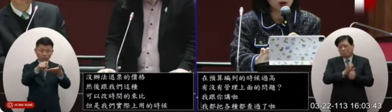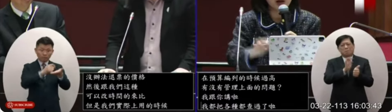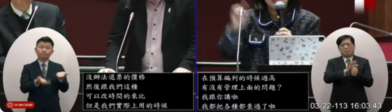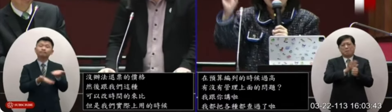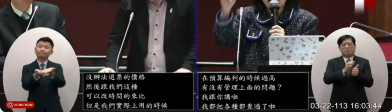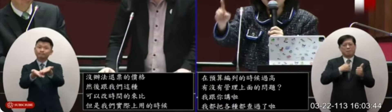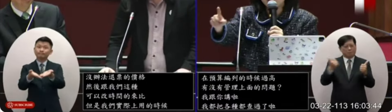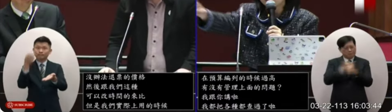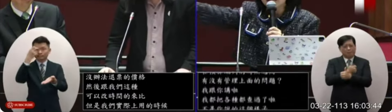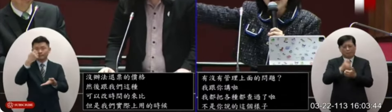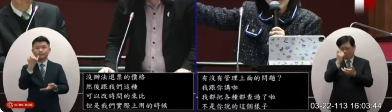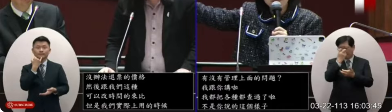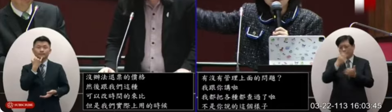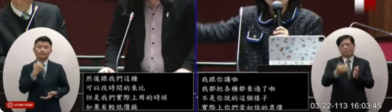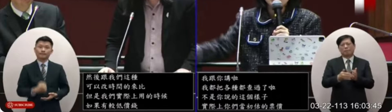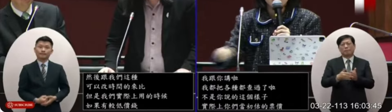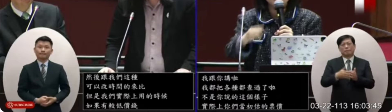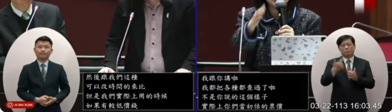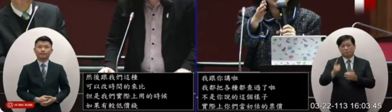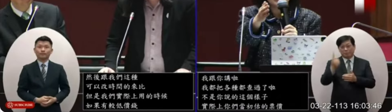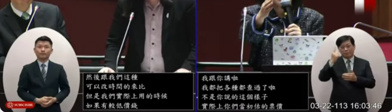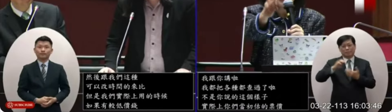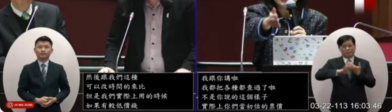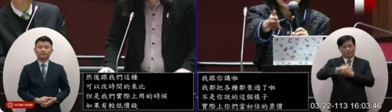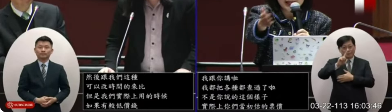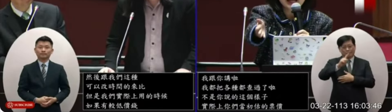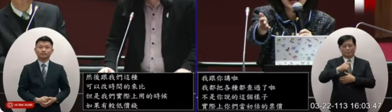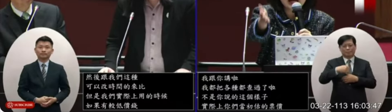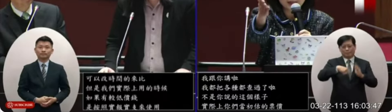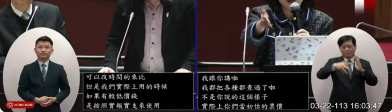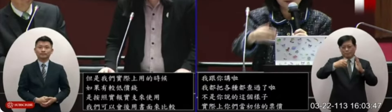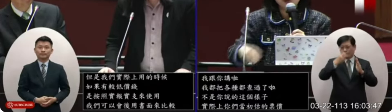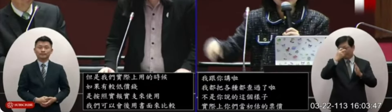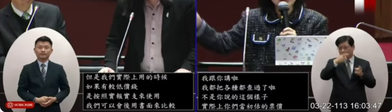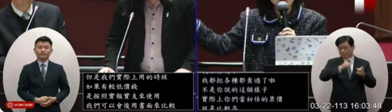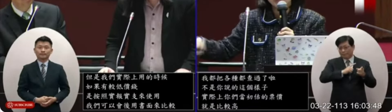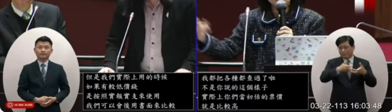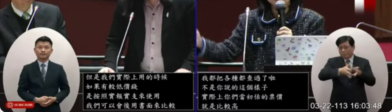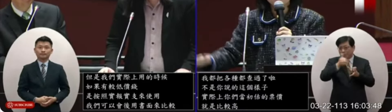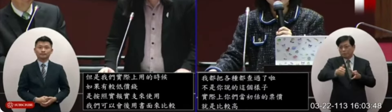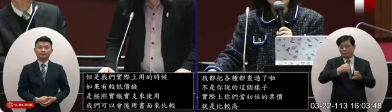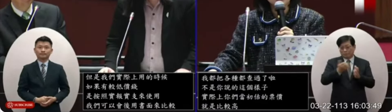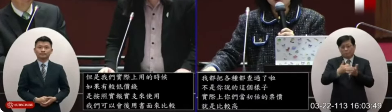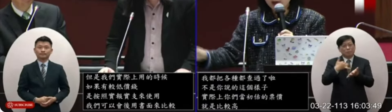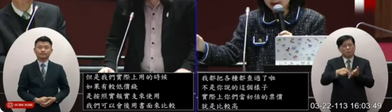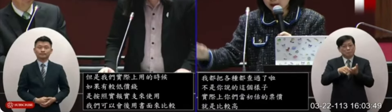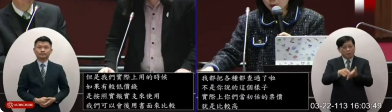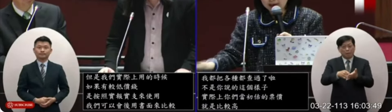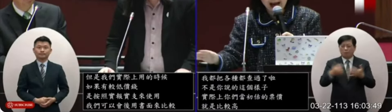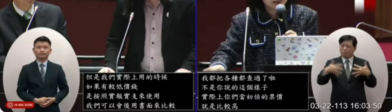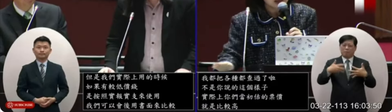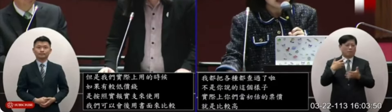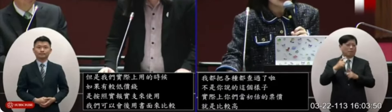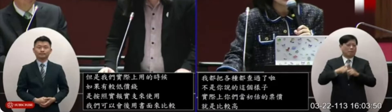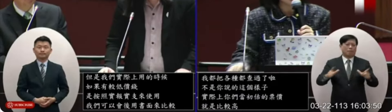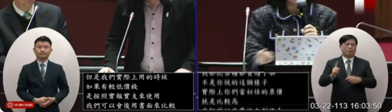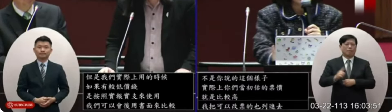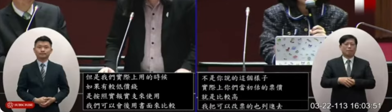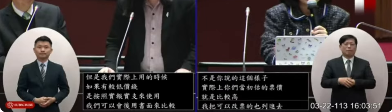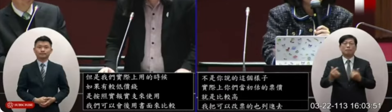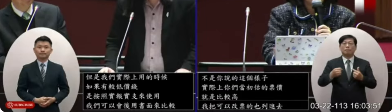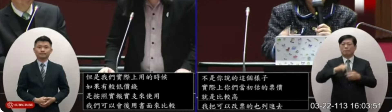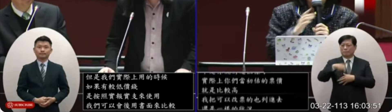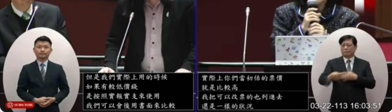的都提你想過了還有再來還不只這樣院長您可以看看你們的部長在整個預算編列的時候問題多大